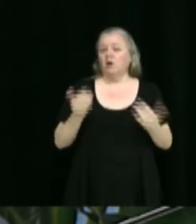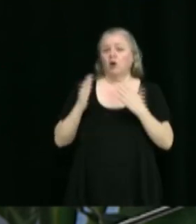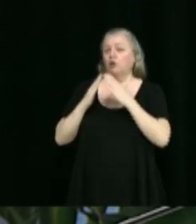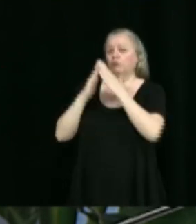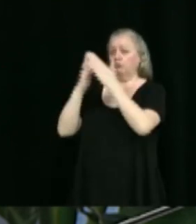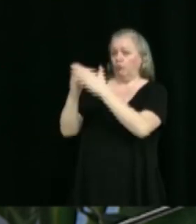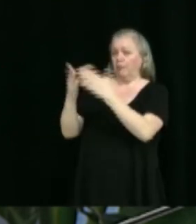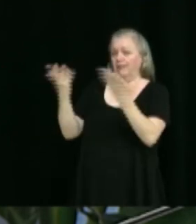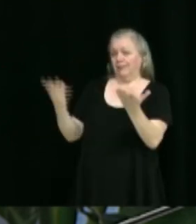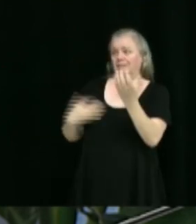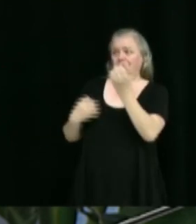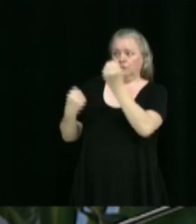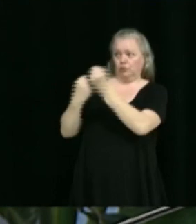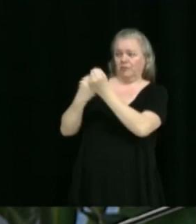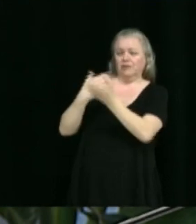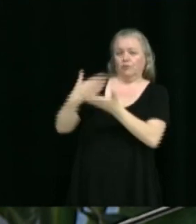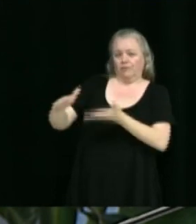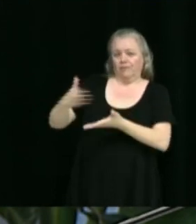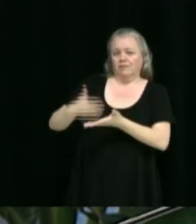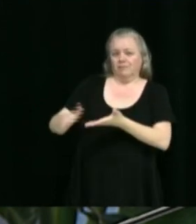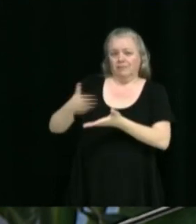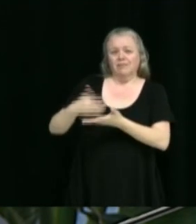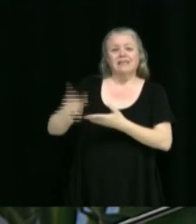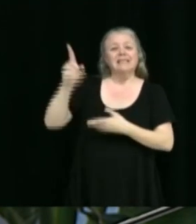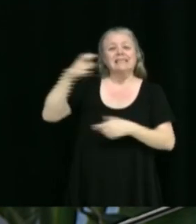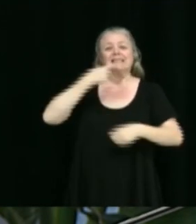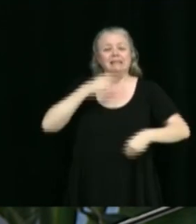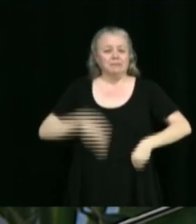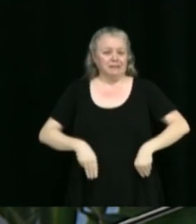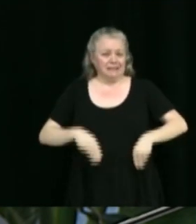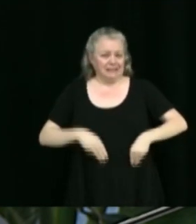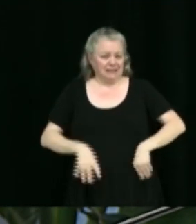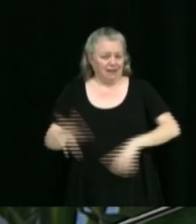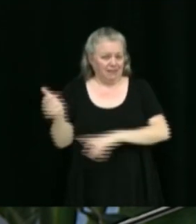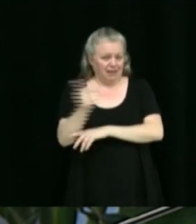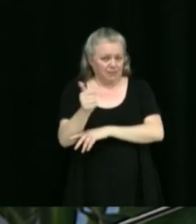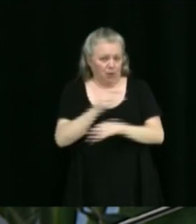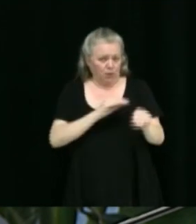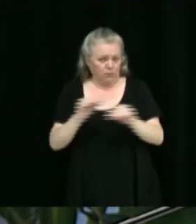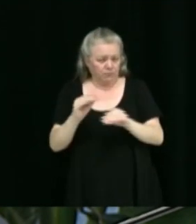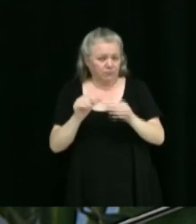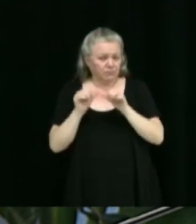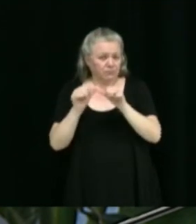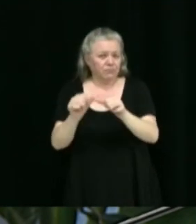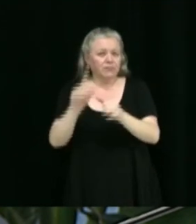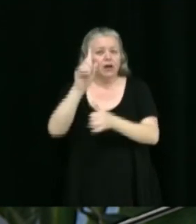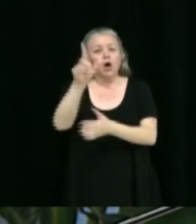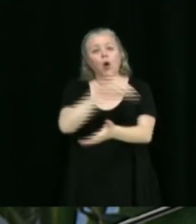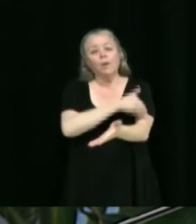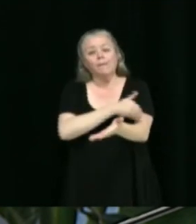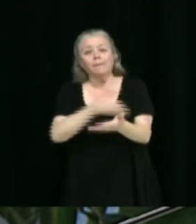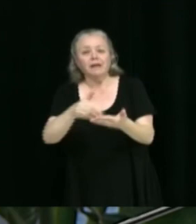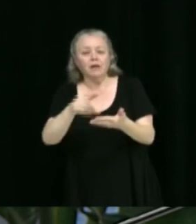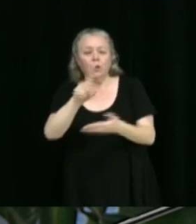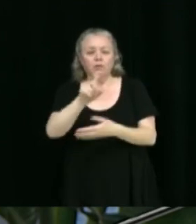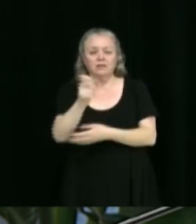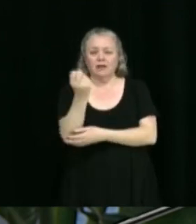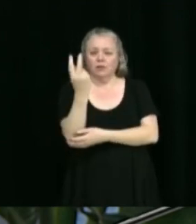versement de l'aide financière accordée par le ministère des Transports et de la mobilité durable au montant de 1,112